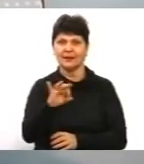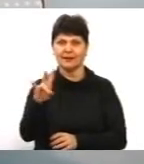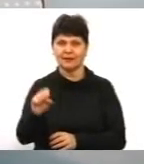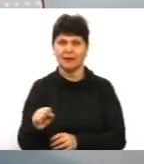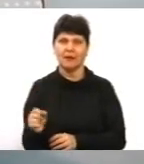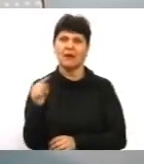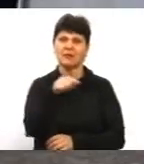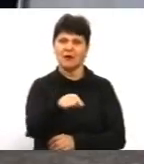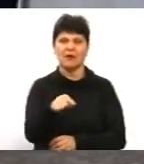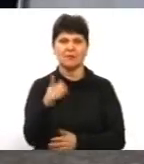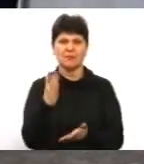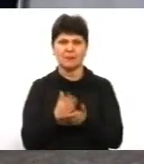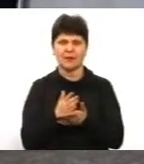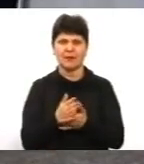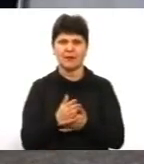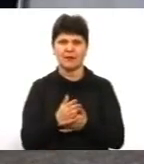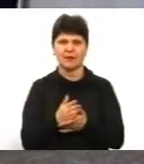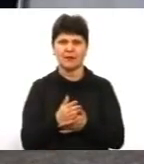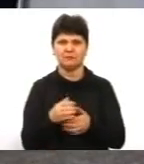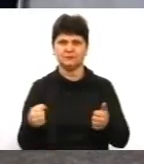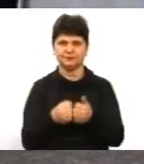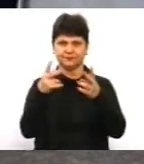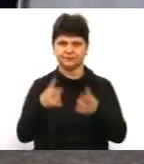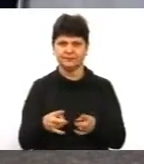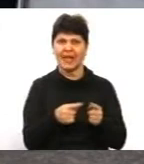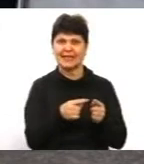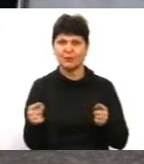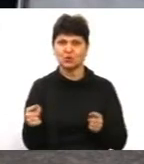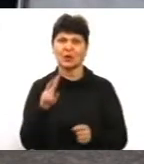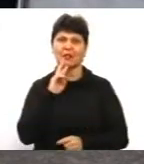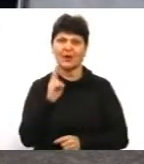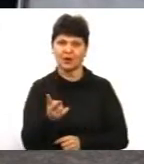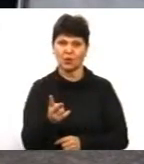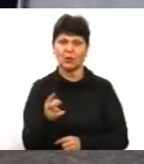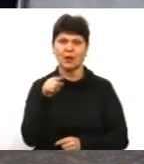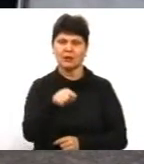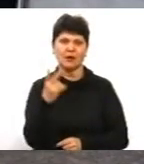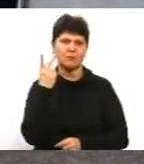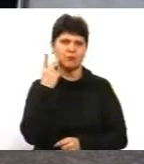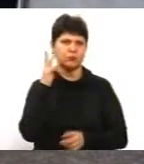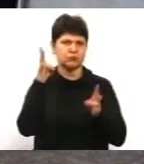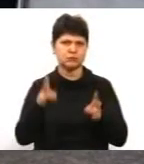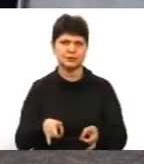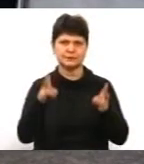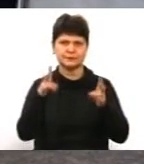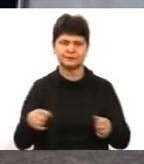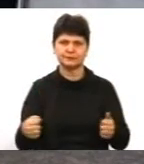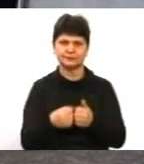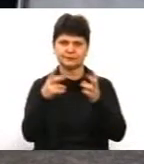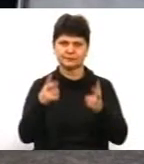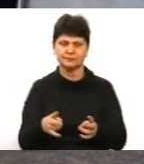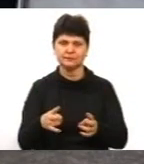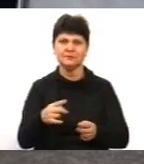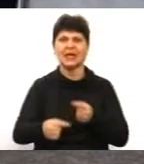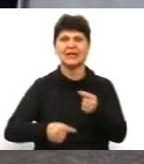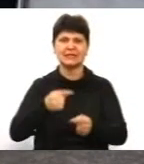є ріст дорожньо-транспортних пригод, протягом останніх двох років там постійно відбуваються дорожньо-транспортні пригоди і слідуючою